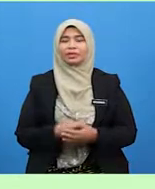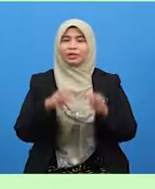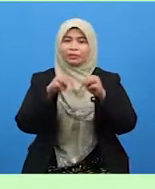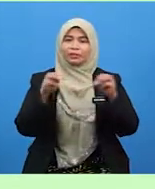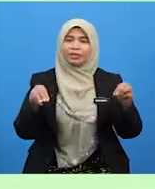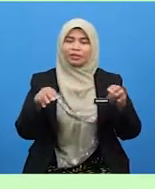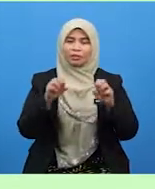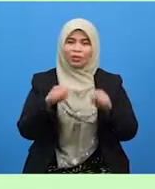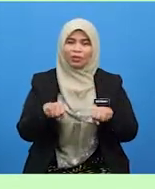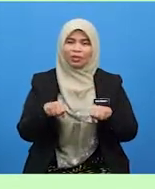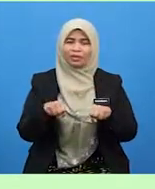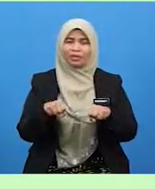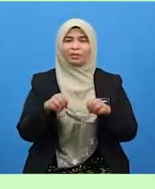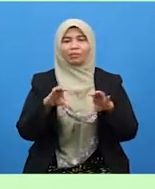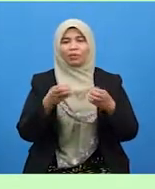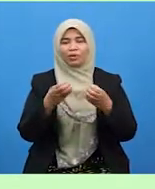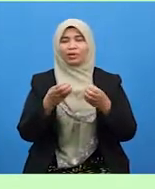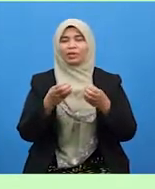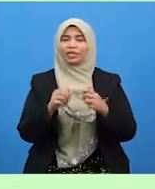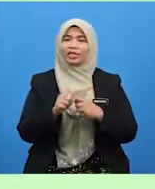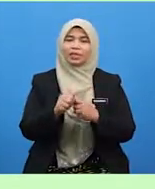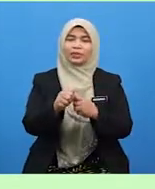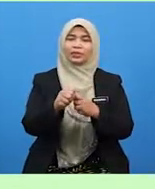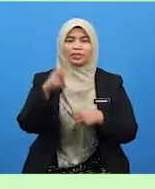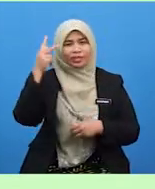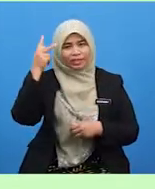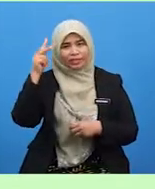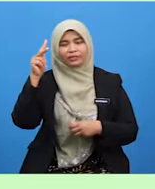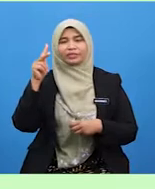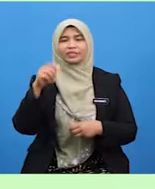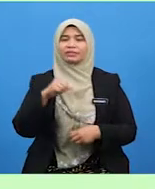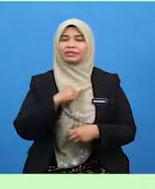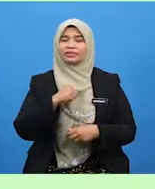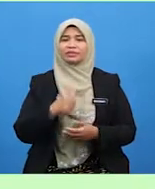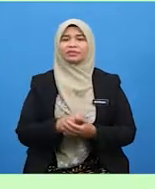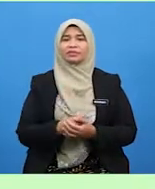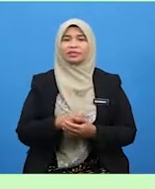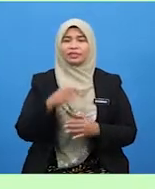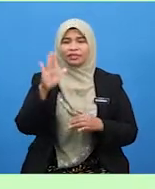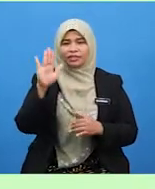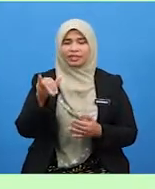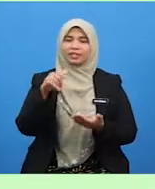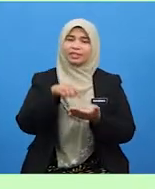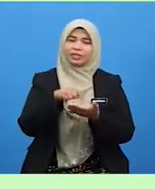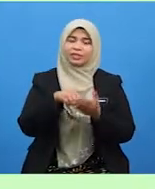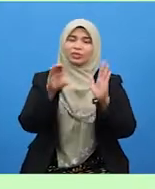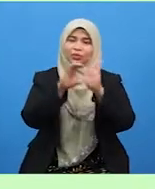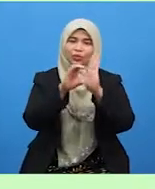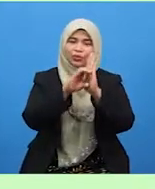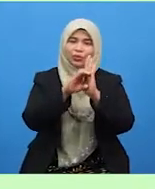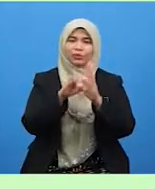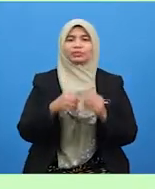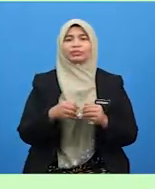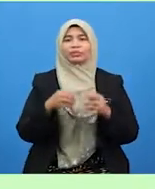-murid Boleh menghasilkannya Mengikut kreativiti Yang ini Contoh peta